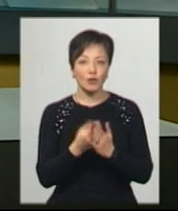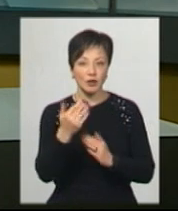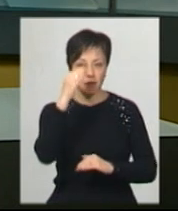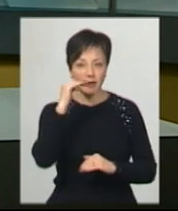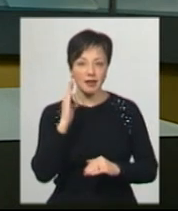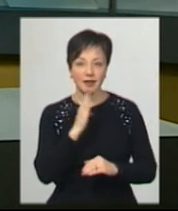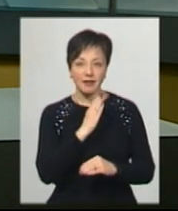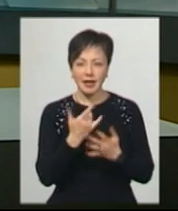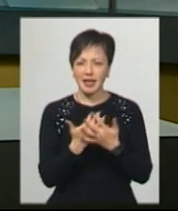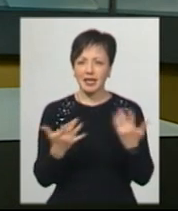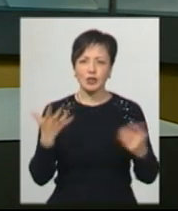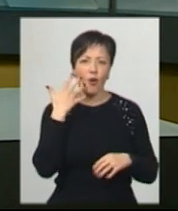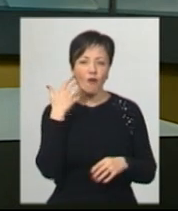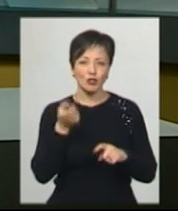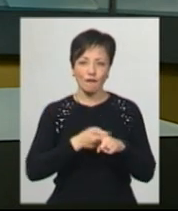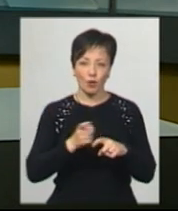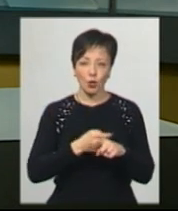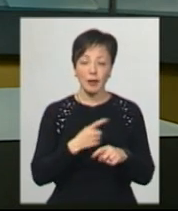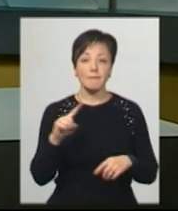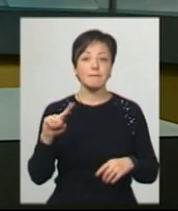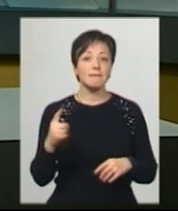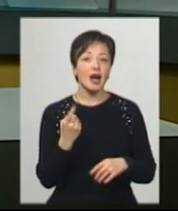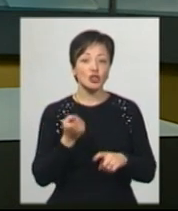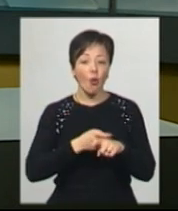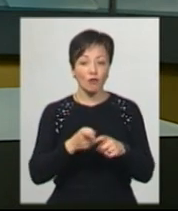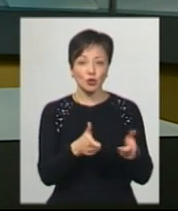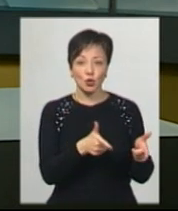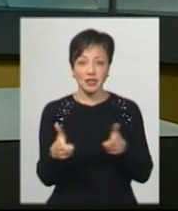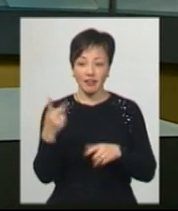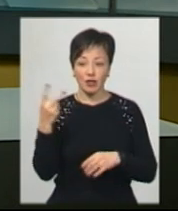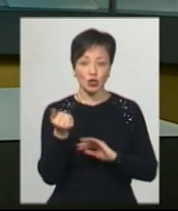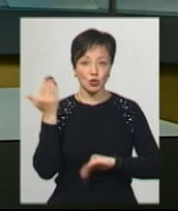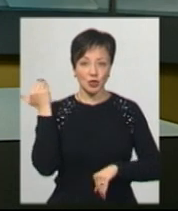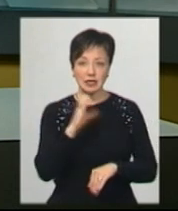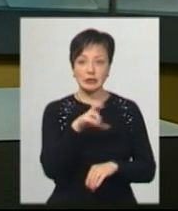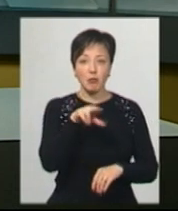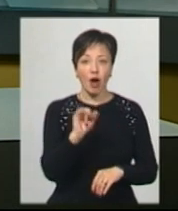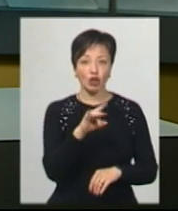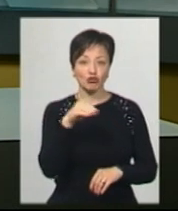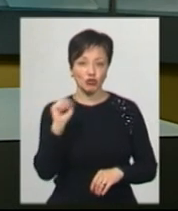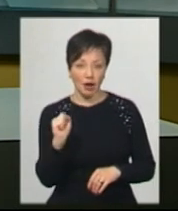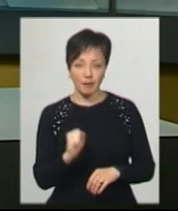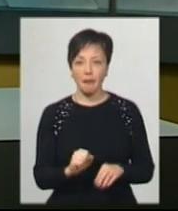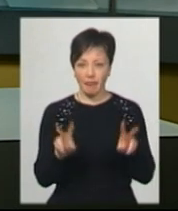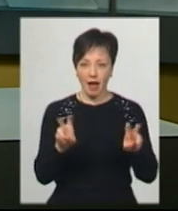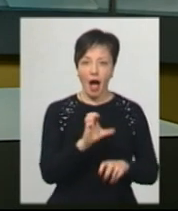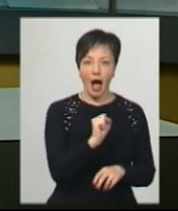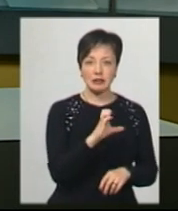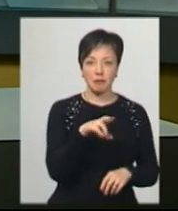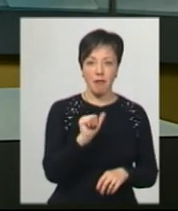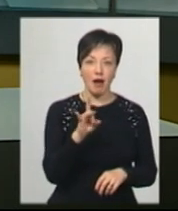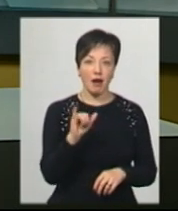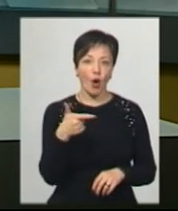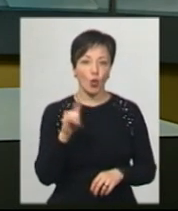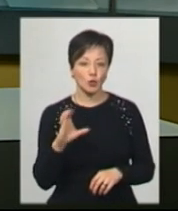заваданцях різні овочі і фрукти. Та перший овоч, який достиг два тижні тому – спаржа або ж аспарагус. Господар